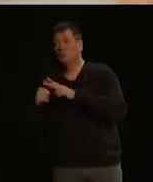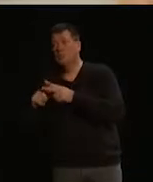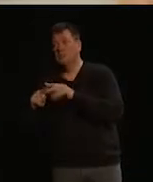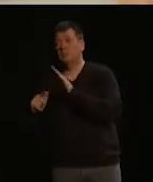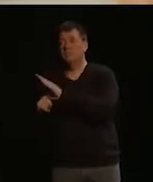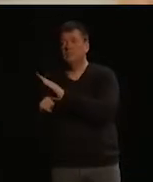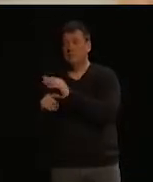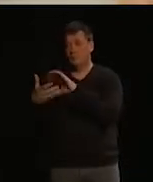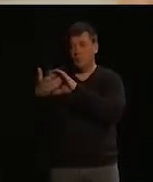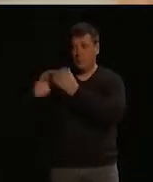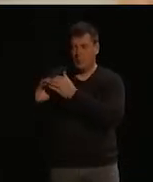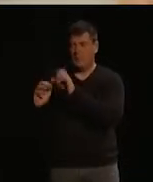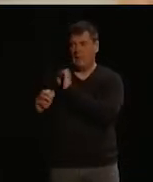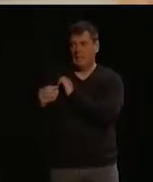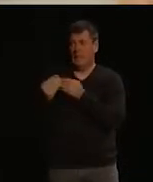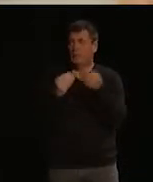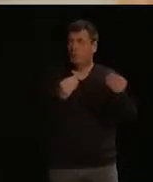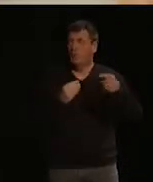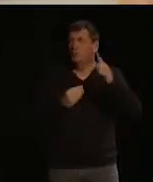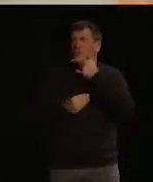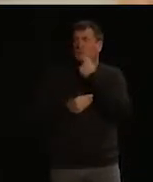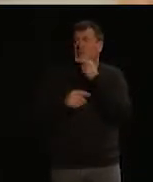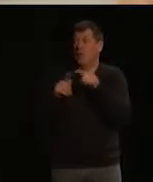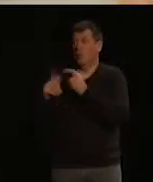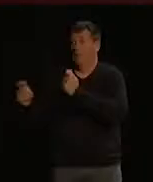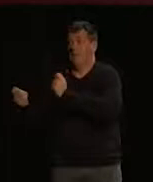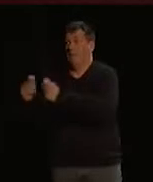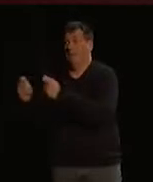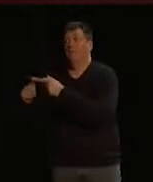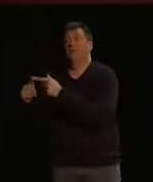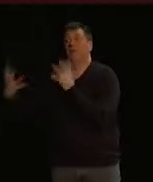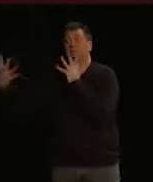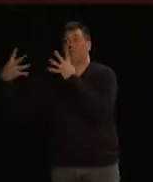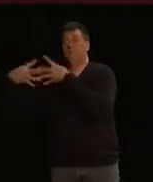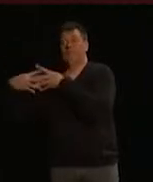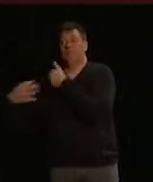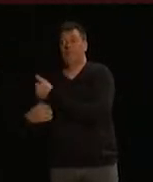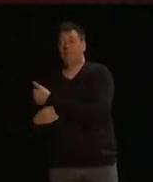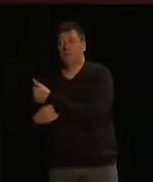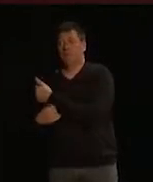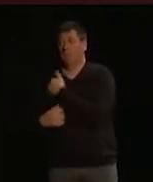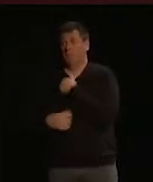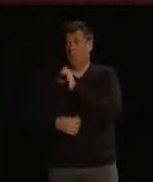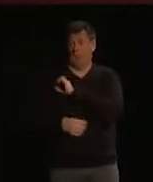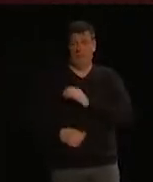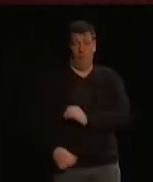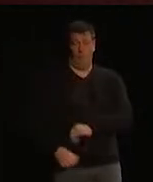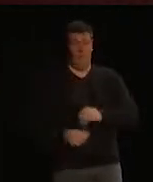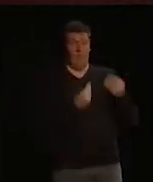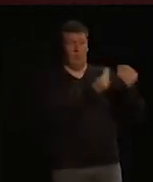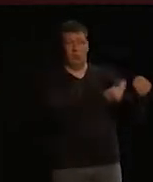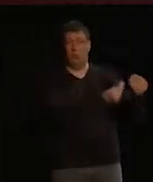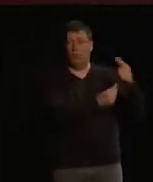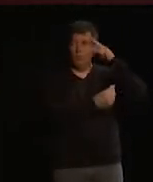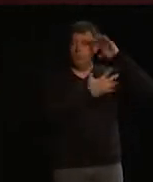deviennent de véritables jeux d'enfants, comme cette tablette. En d'autres termes, j'évite tout simplement aux opérateurs